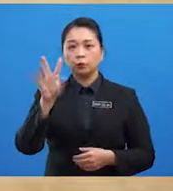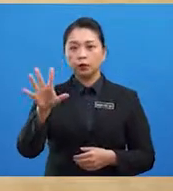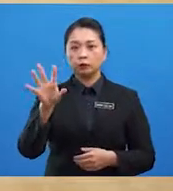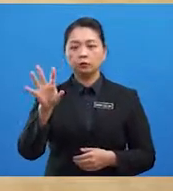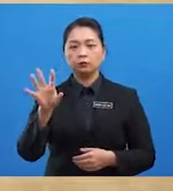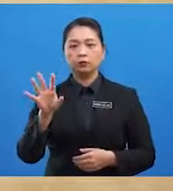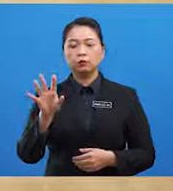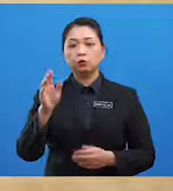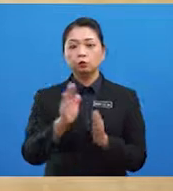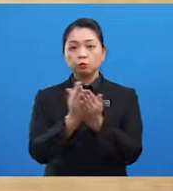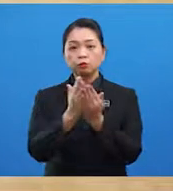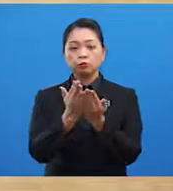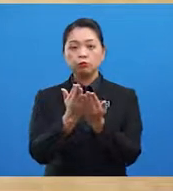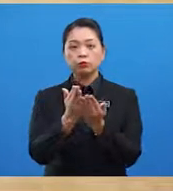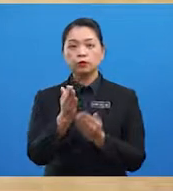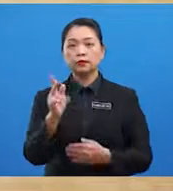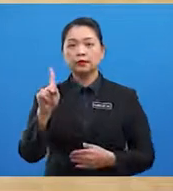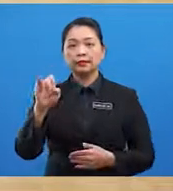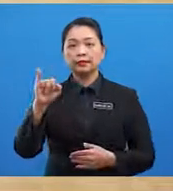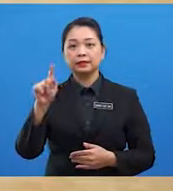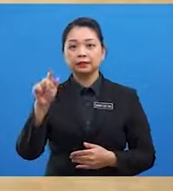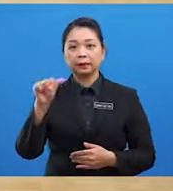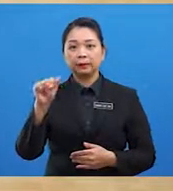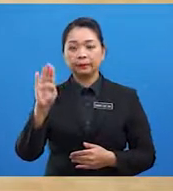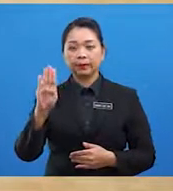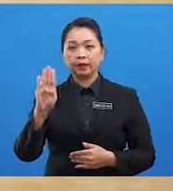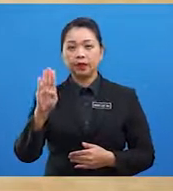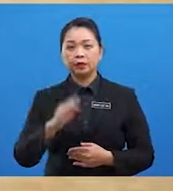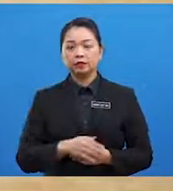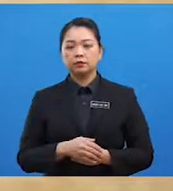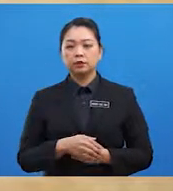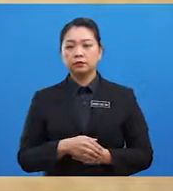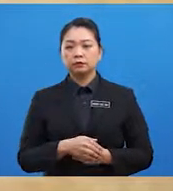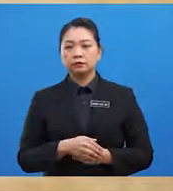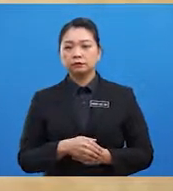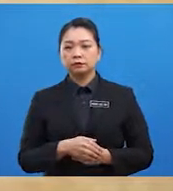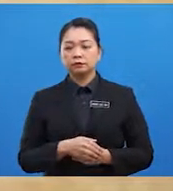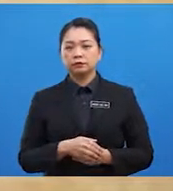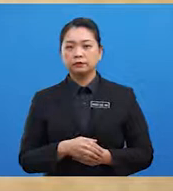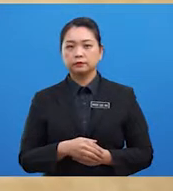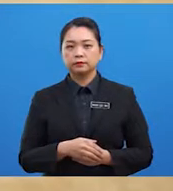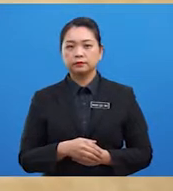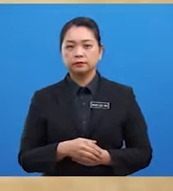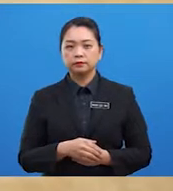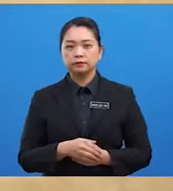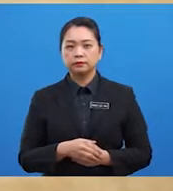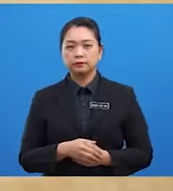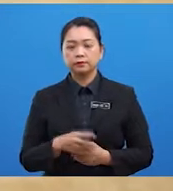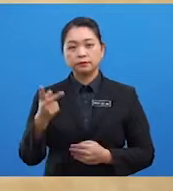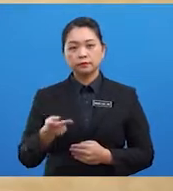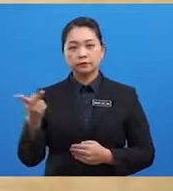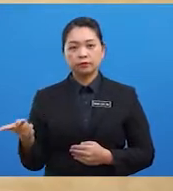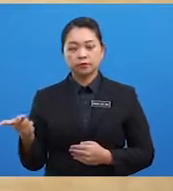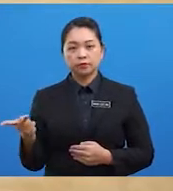buah kitab berbentuk prosa ataupun puisi dalam pelbagai bidang Karya